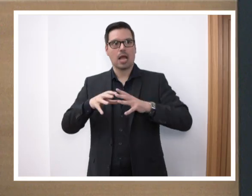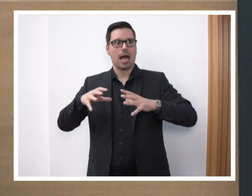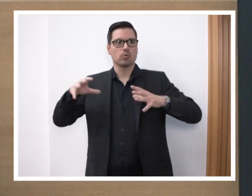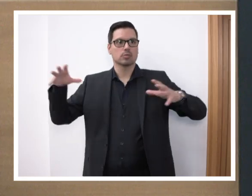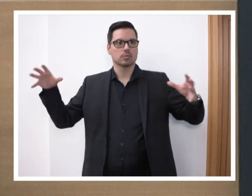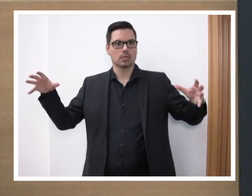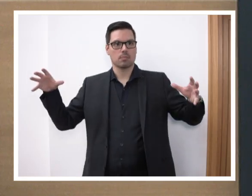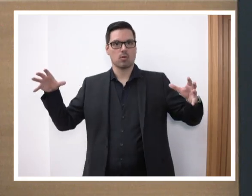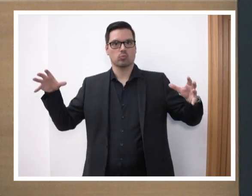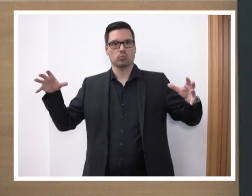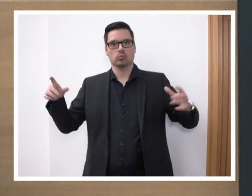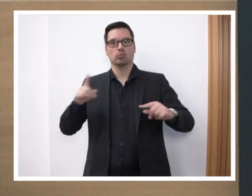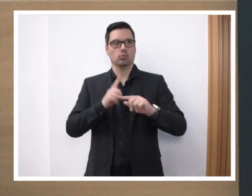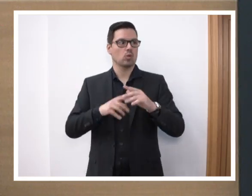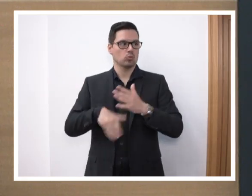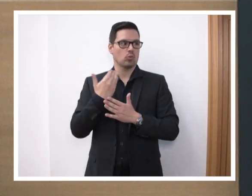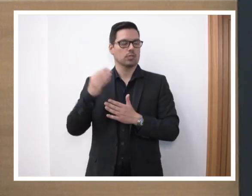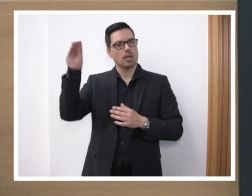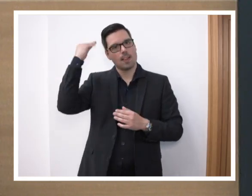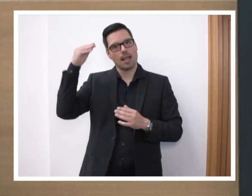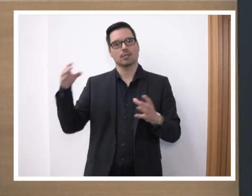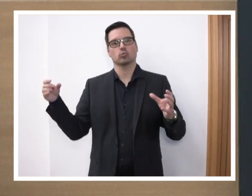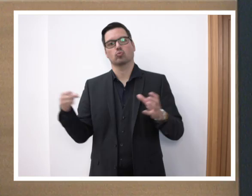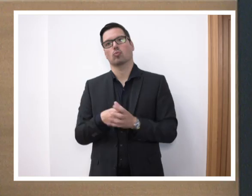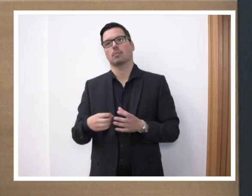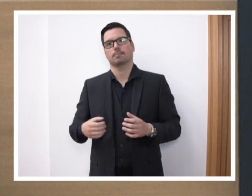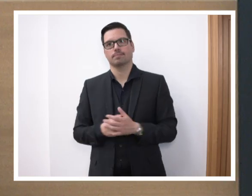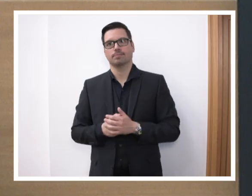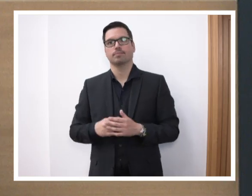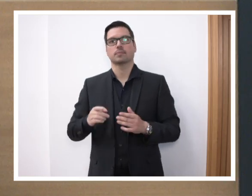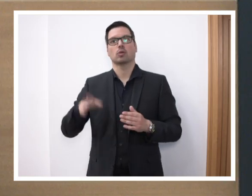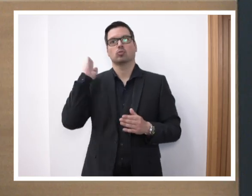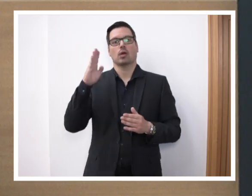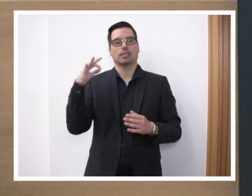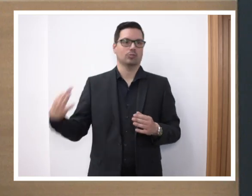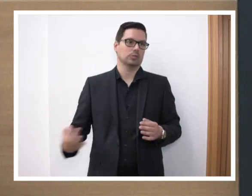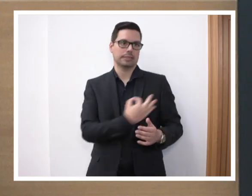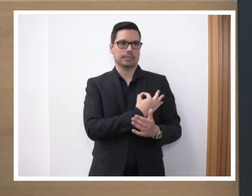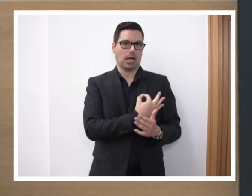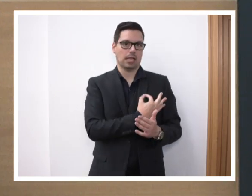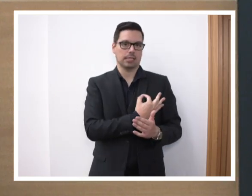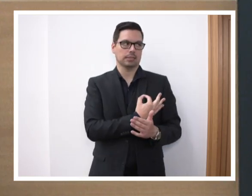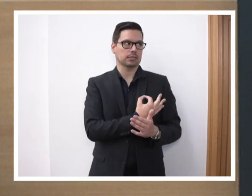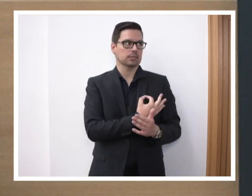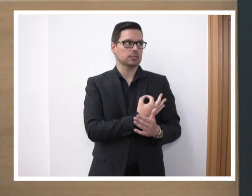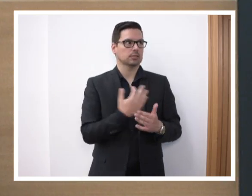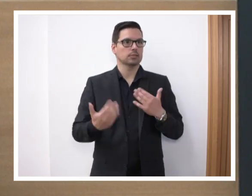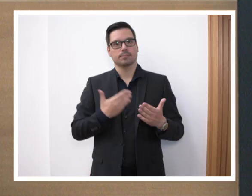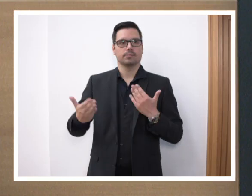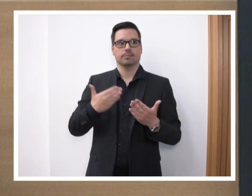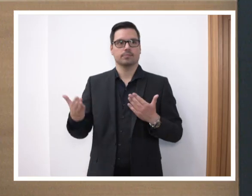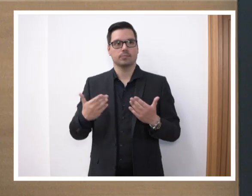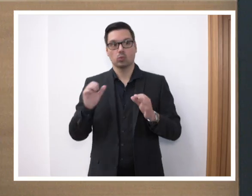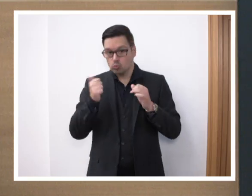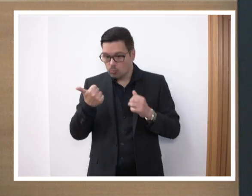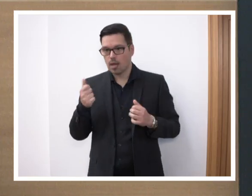erneut und hat eine neue Lerngruppe hinzubekommen. Und vor allem für das nördliche Saarland ist das doch wirklich ein super Bonbon,